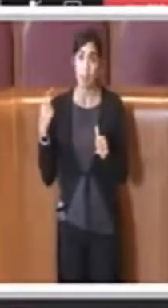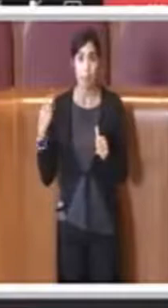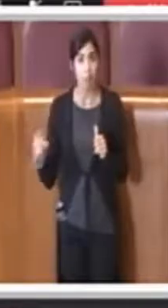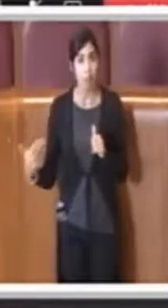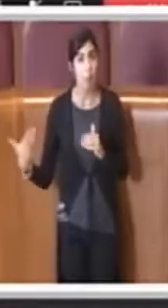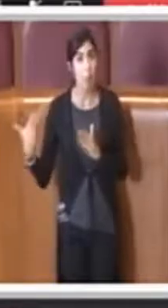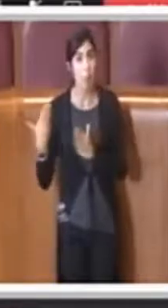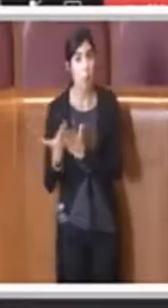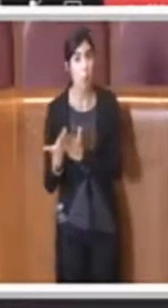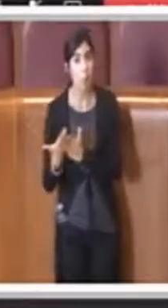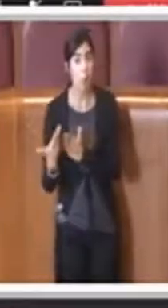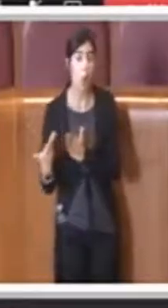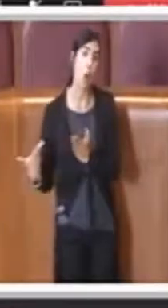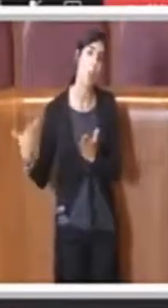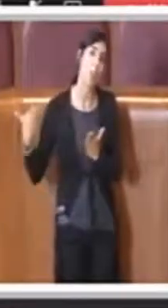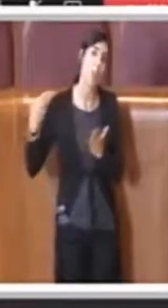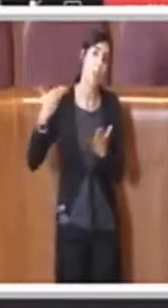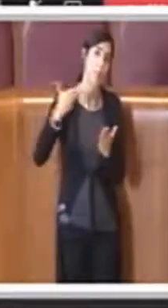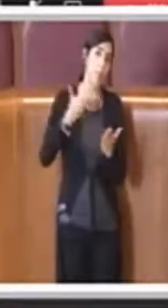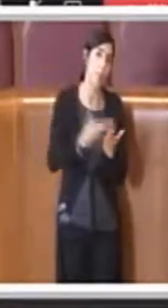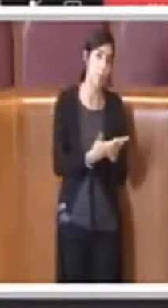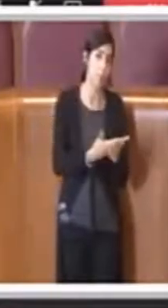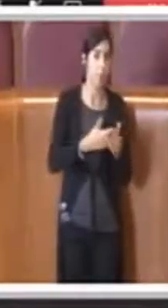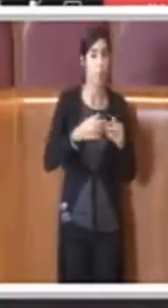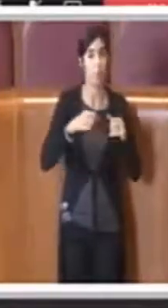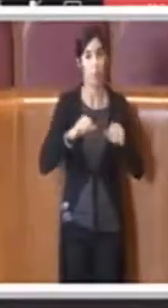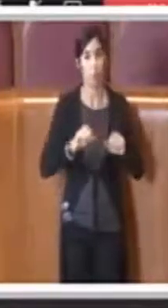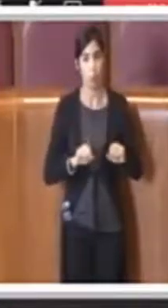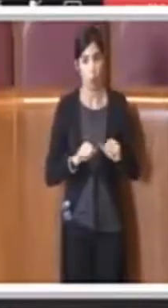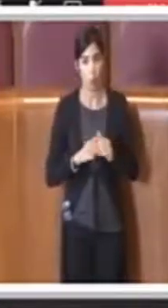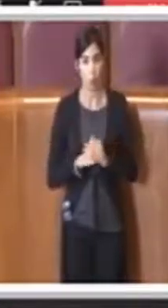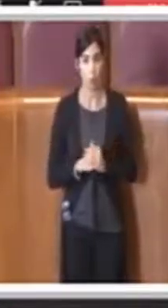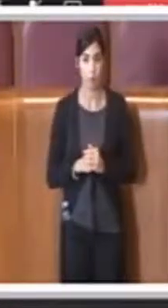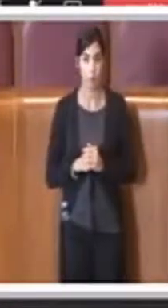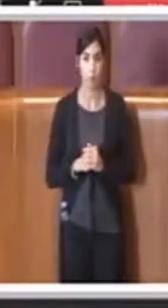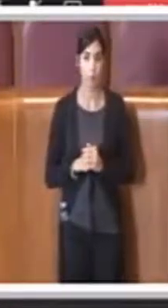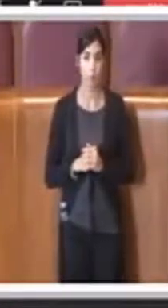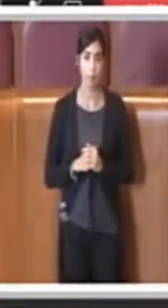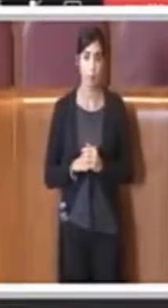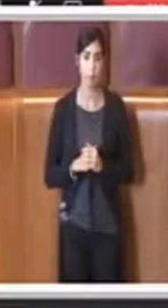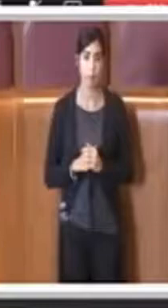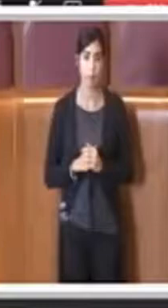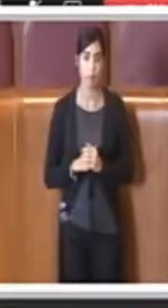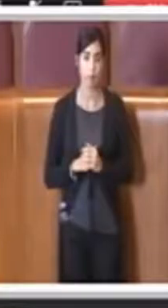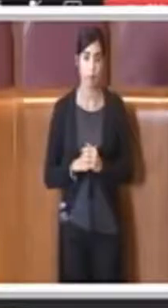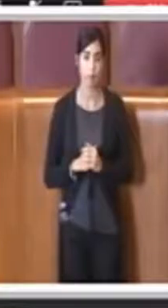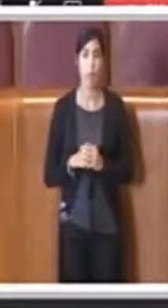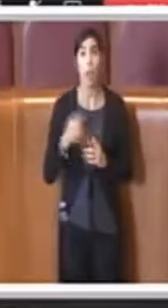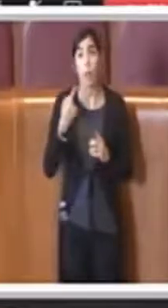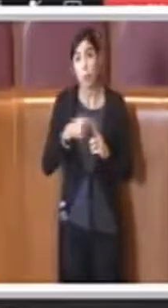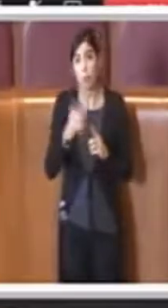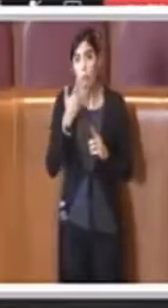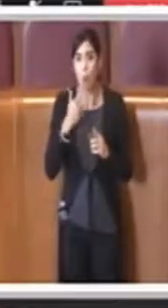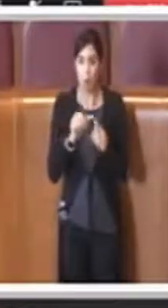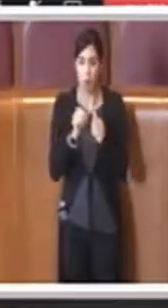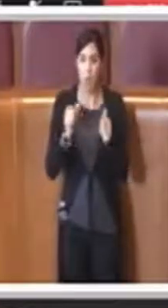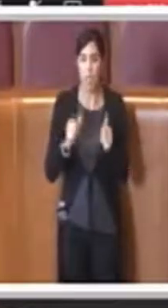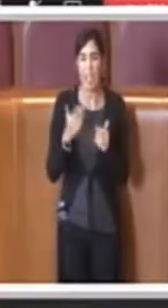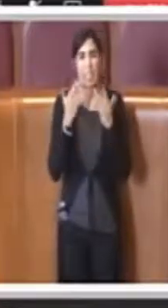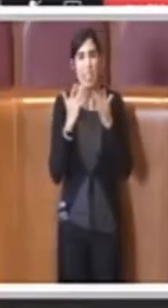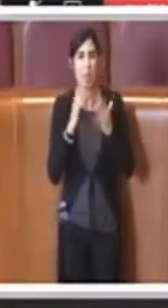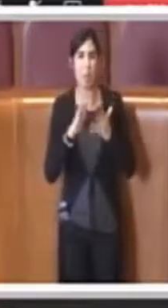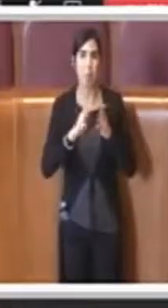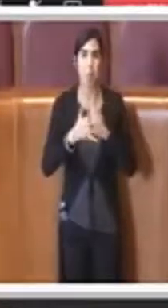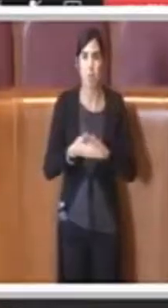possono essere presentate e semplificarle, quindi, e adeguarle ai